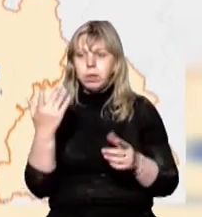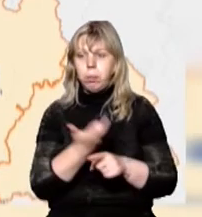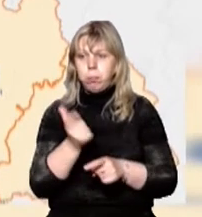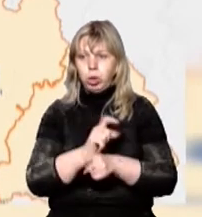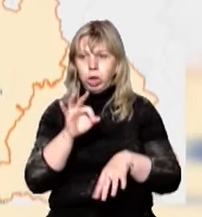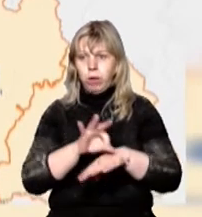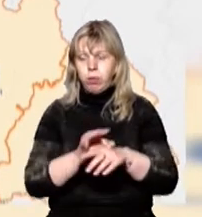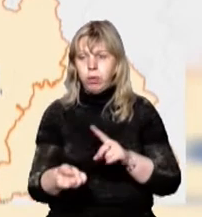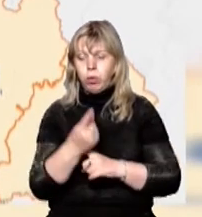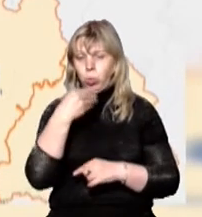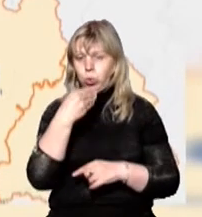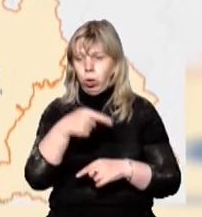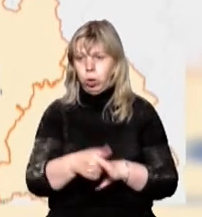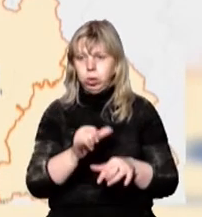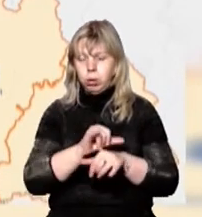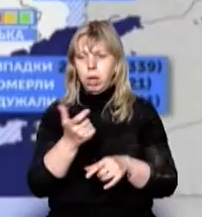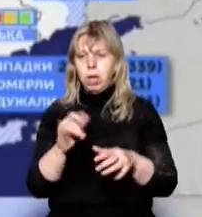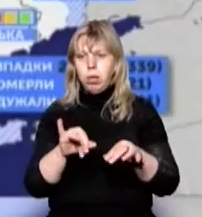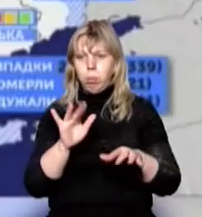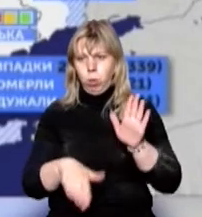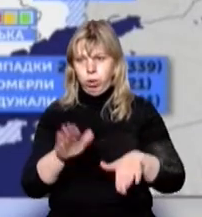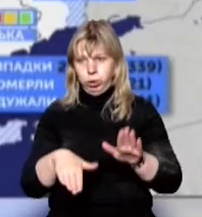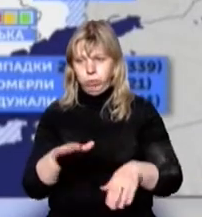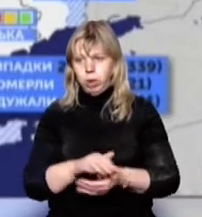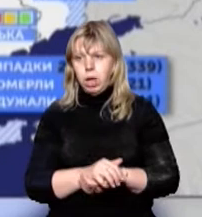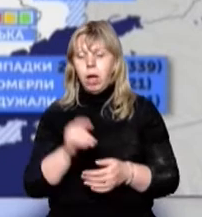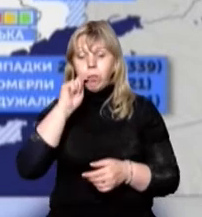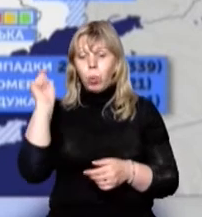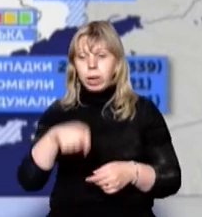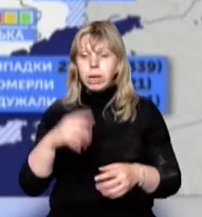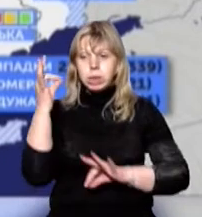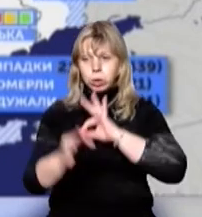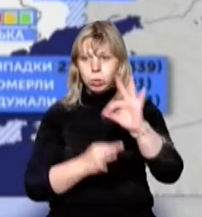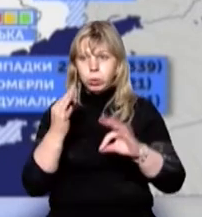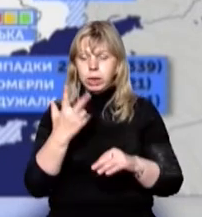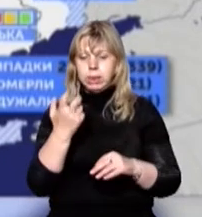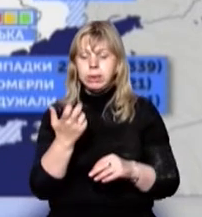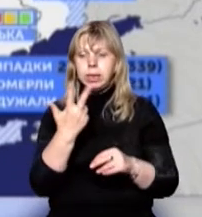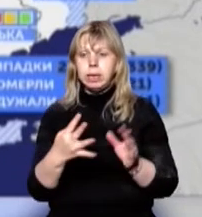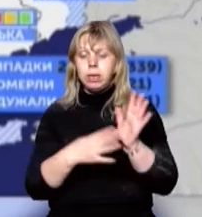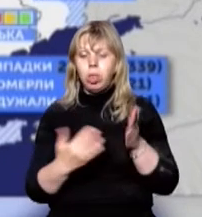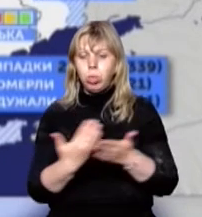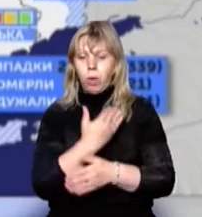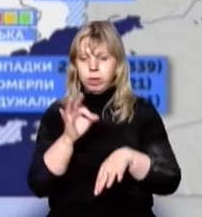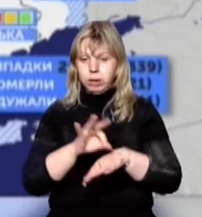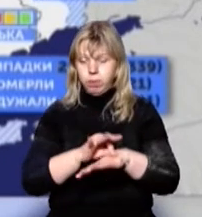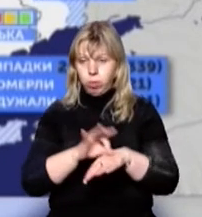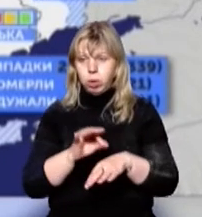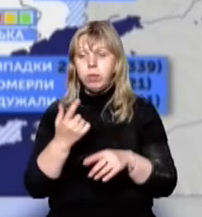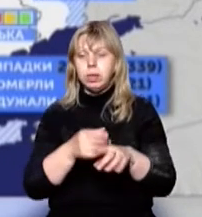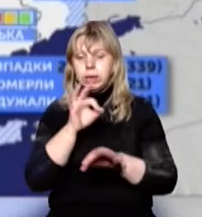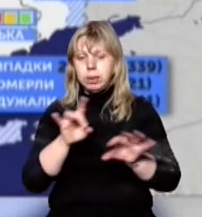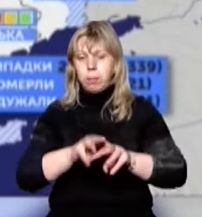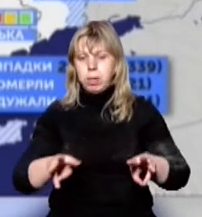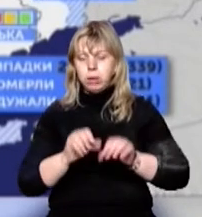найбільше хворих виявили в Ужгороді та Мукачеві. В Україні за добу 339 нових випадків COVID-19. Про це